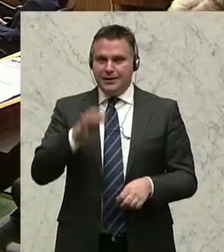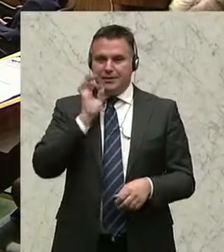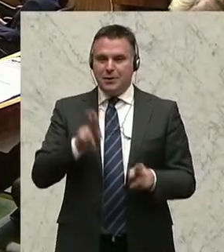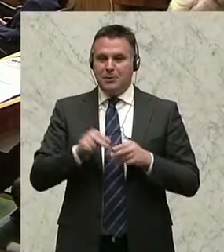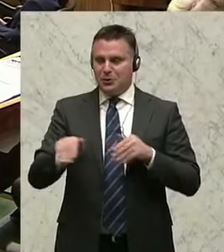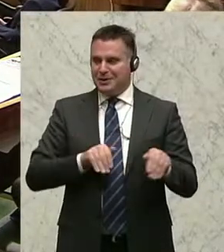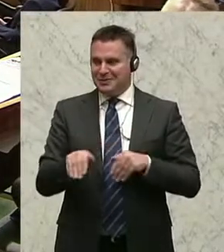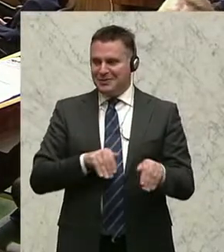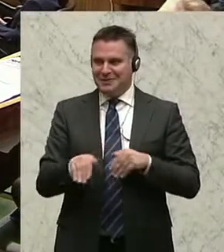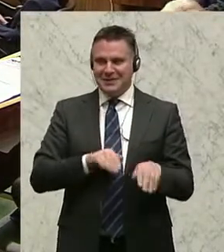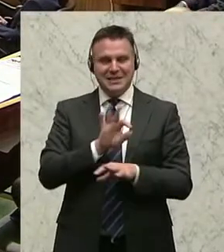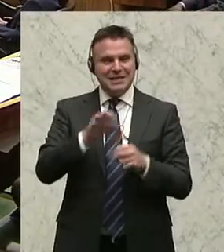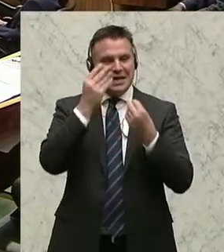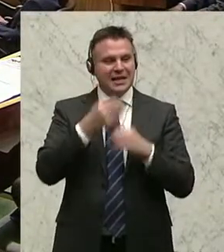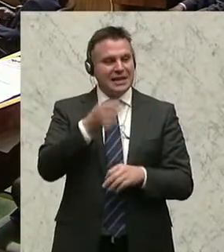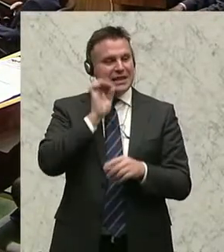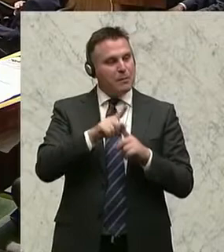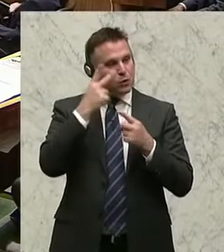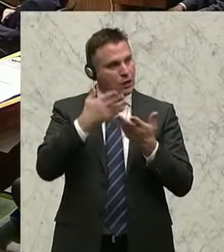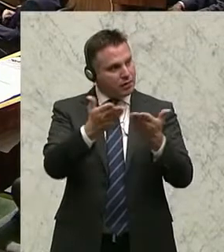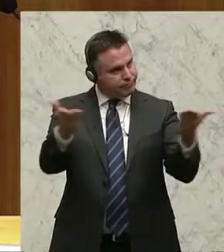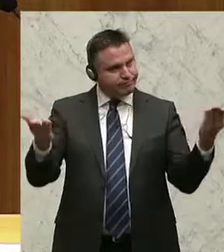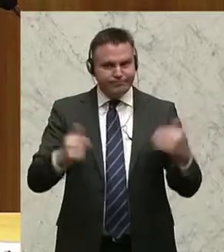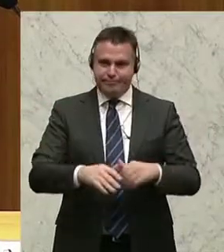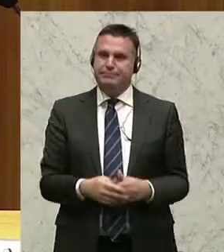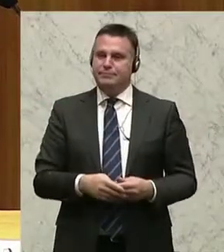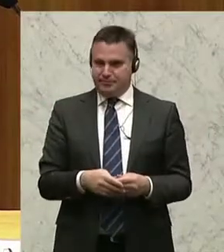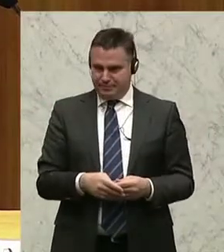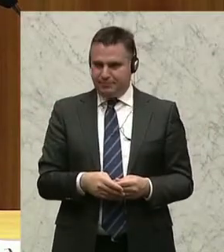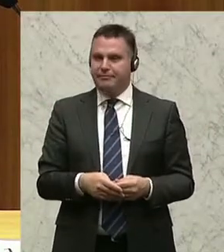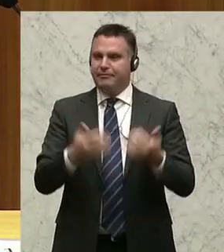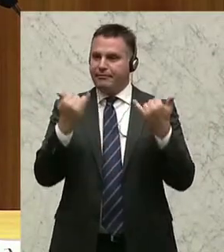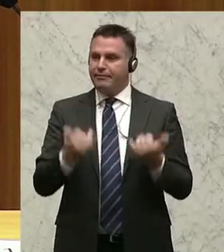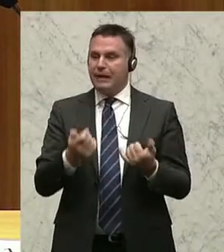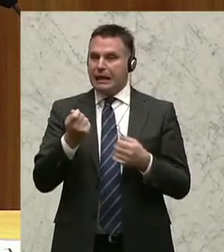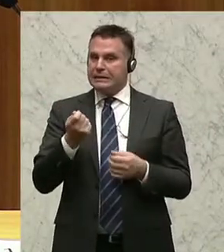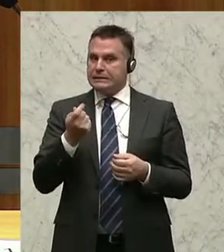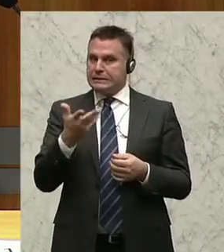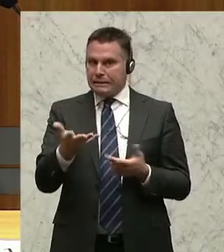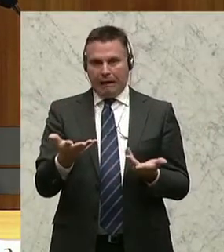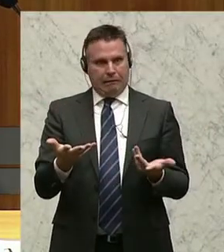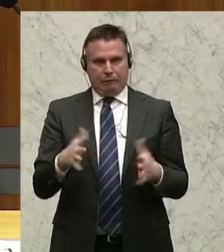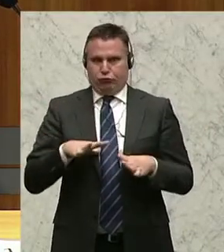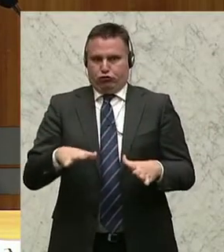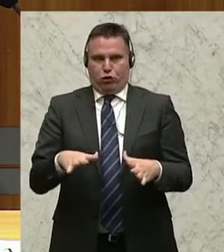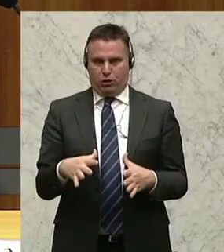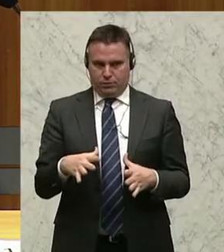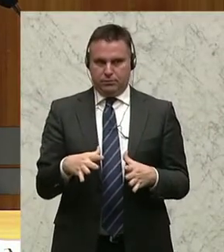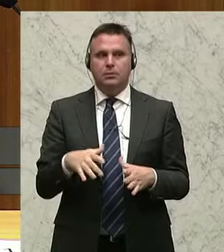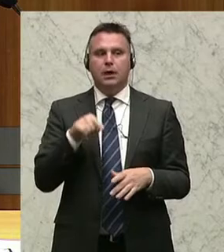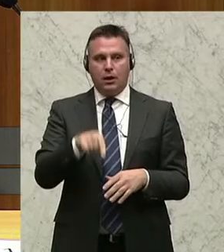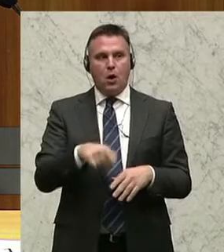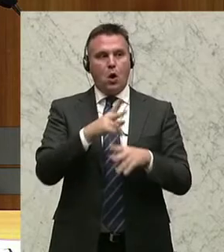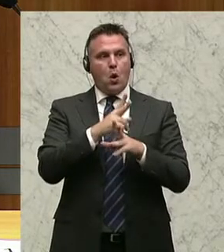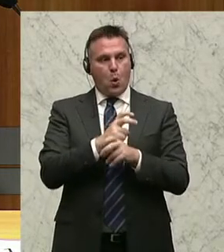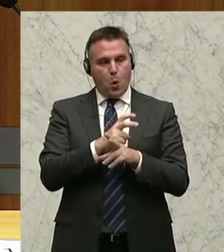Bundesminister, sehr geehrte Damen und Herren, Hohes Haus, die aktuellen Zahlen sind ernüchternd. In Österreich